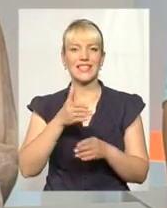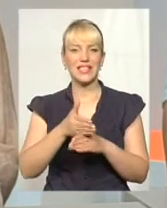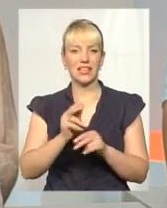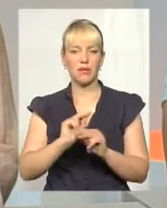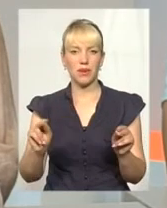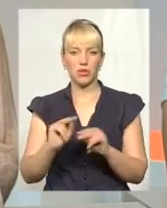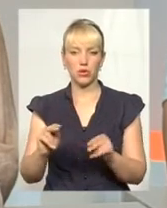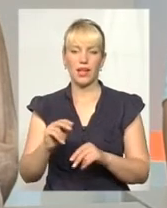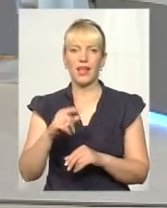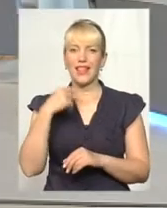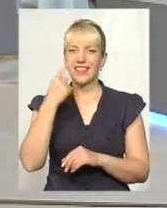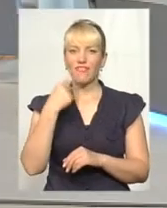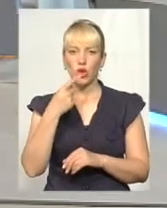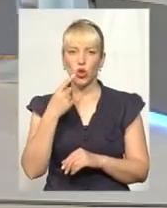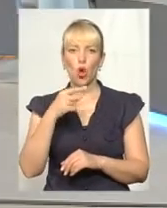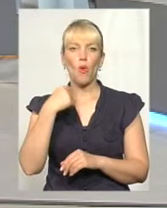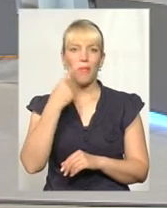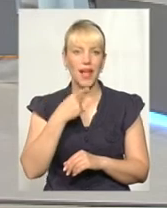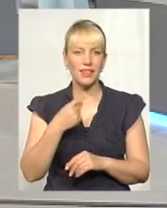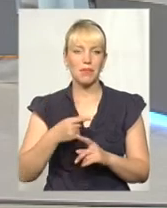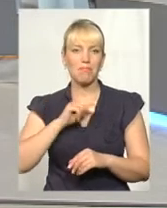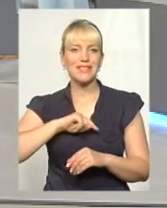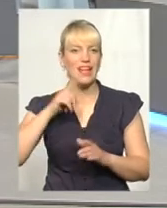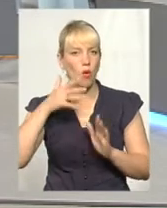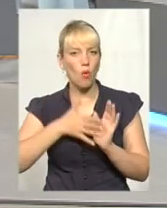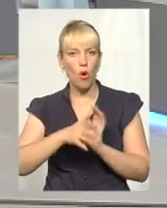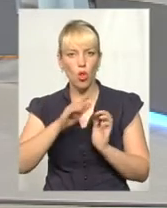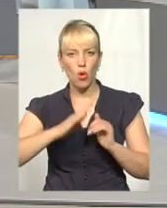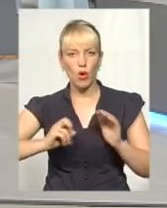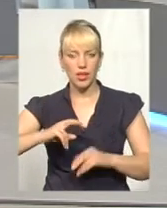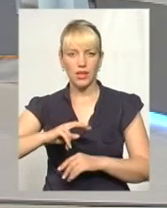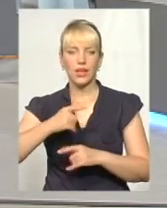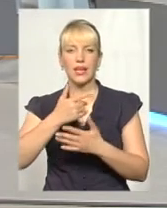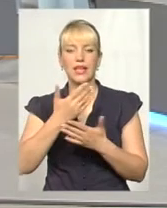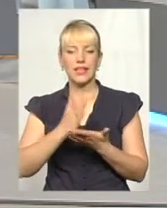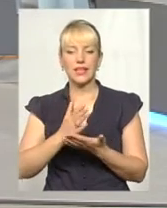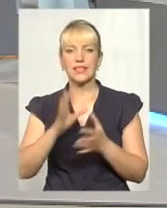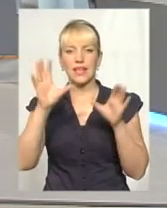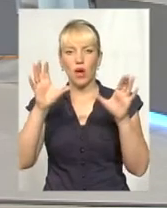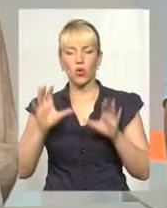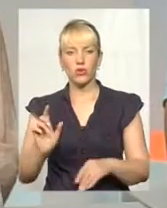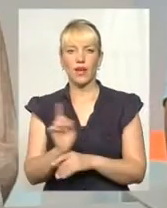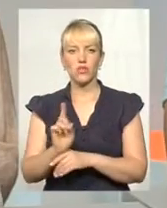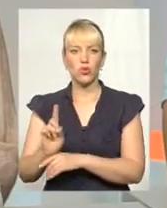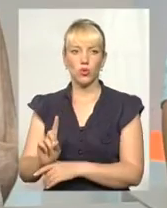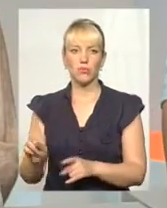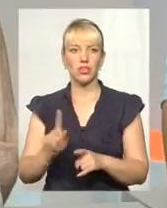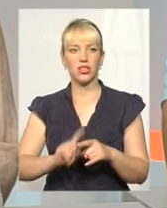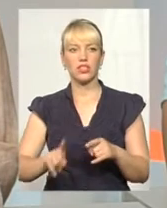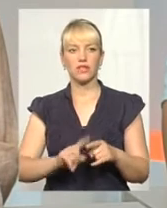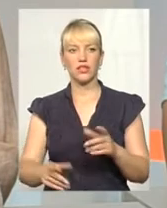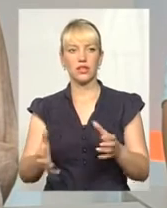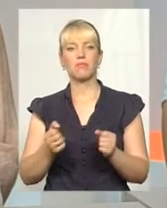дефектологи, логопеди, психологи. Тобто, є певні законодавчі норми, які дуже швидко